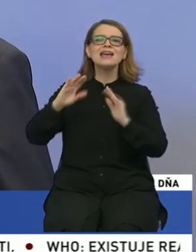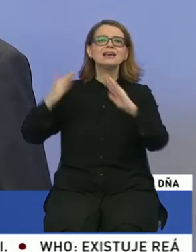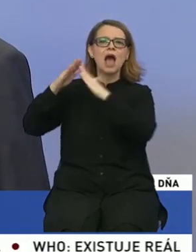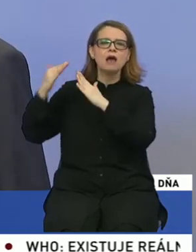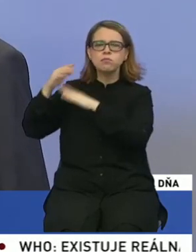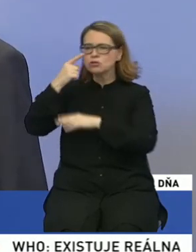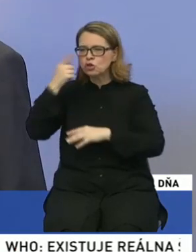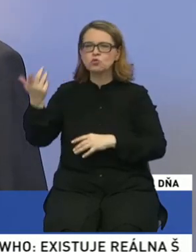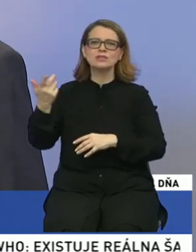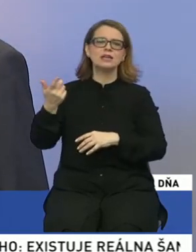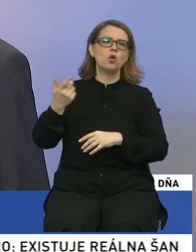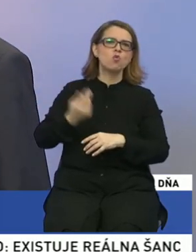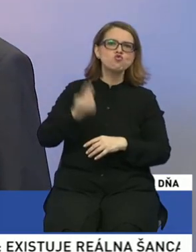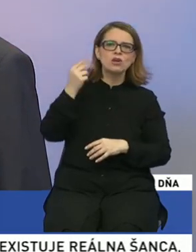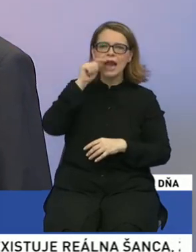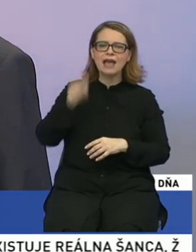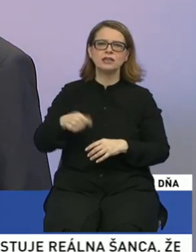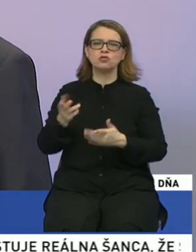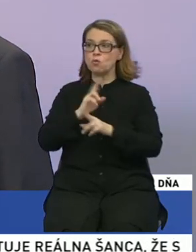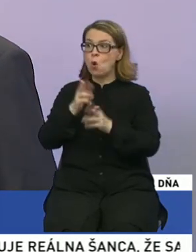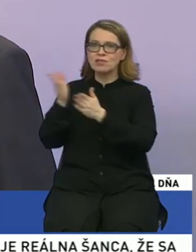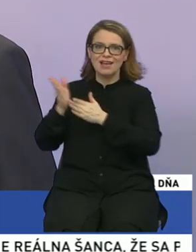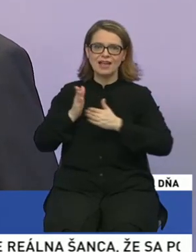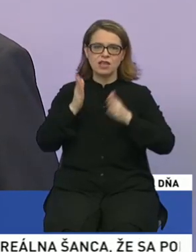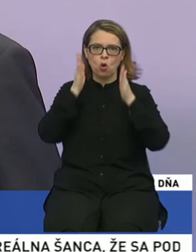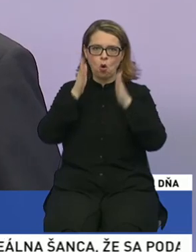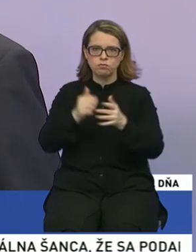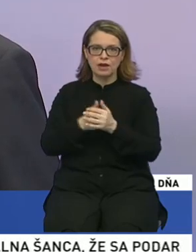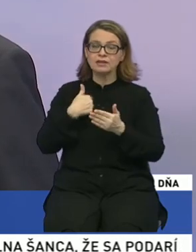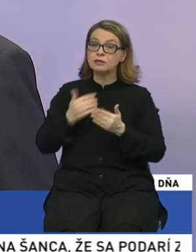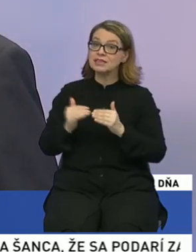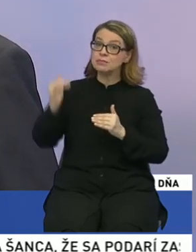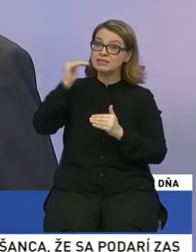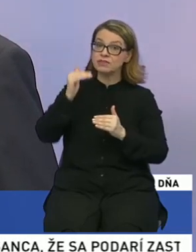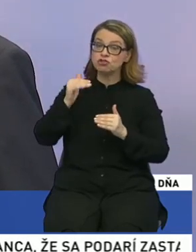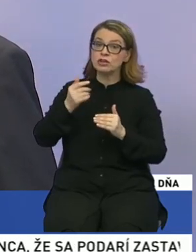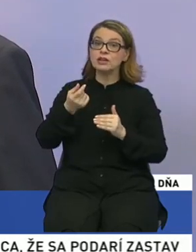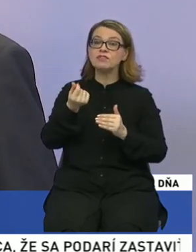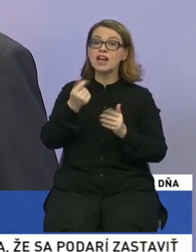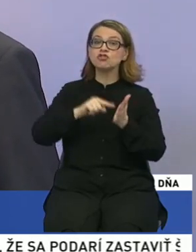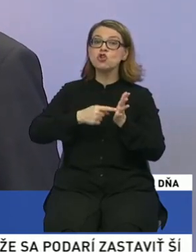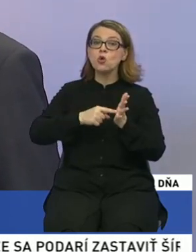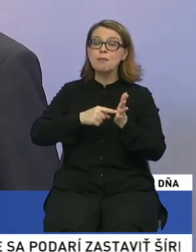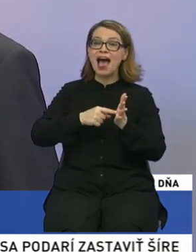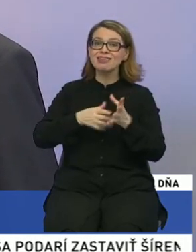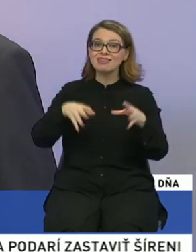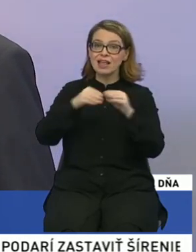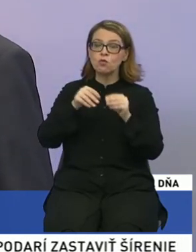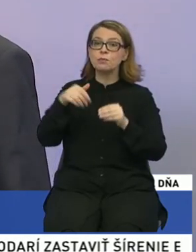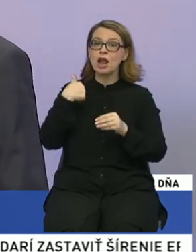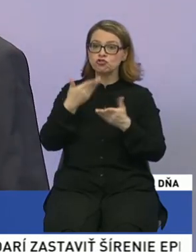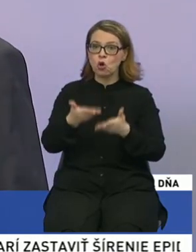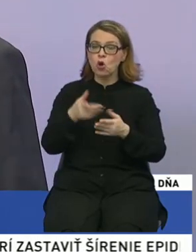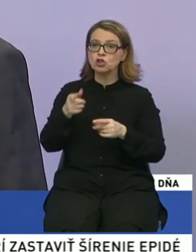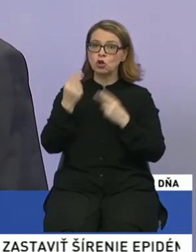Rusinov, Ukrajincov mali sa naozaj na koho brátiť. Zvýšili sme finančný normatív pre školy. To je veľmi dôležitý